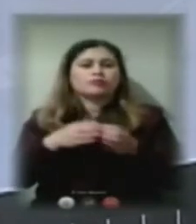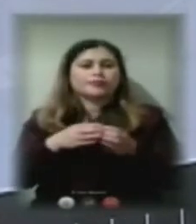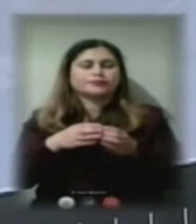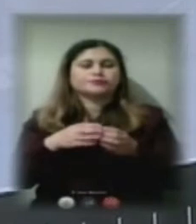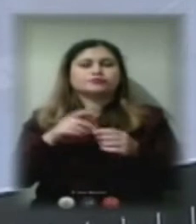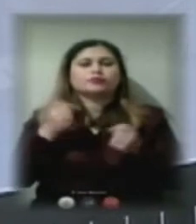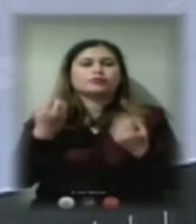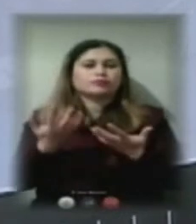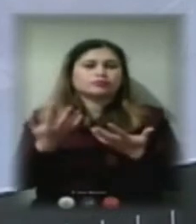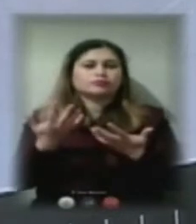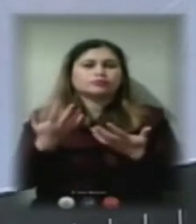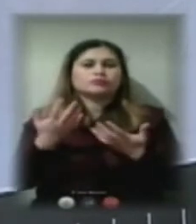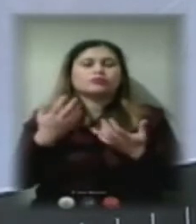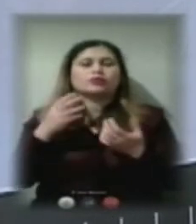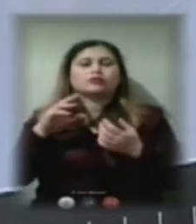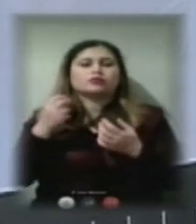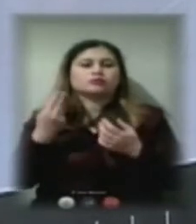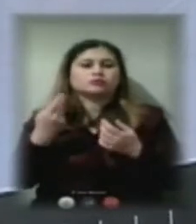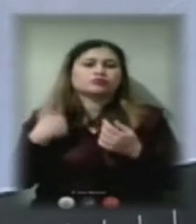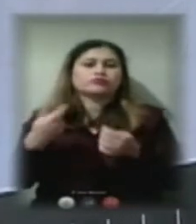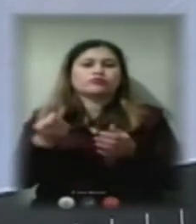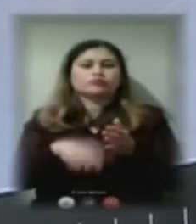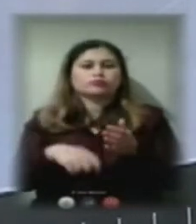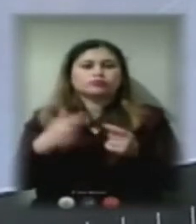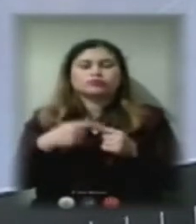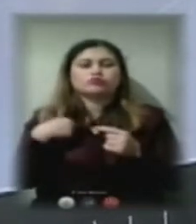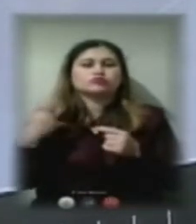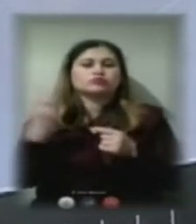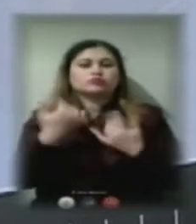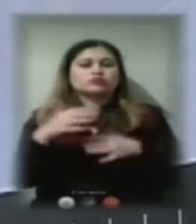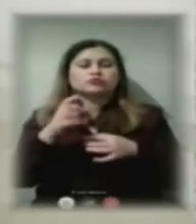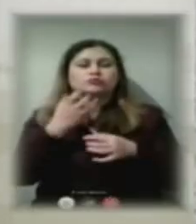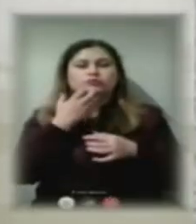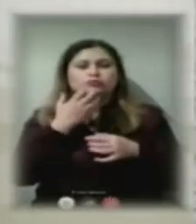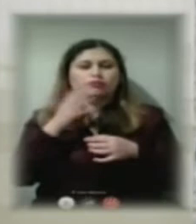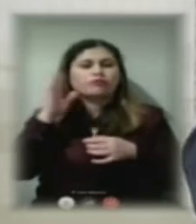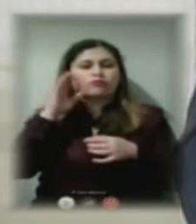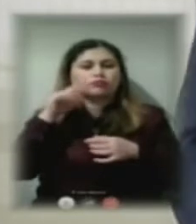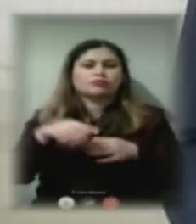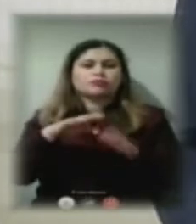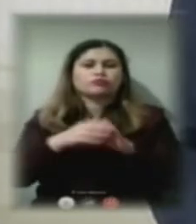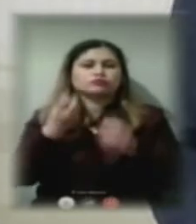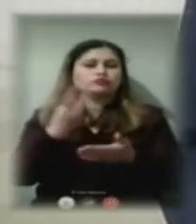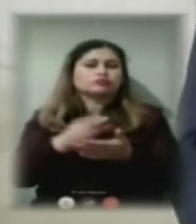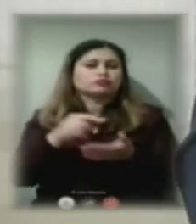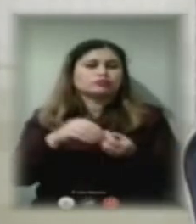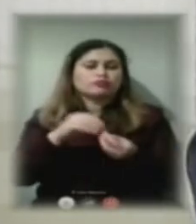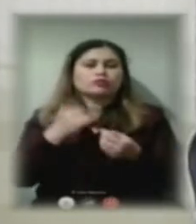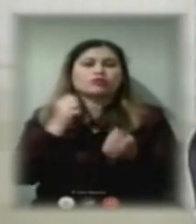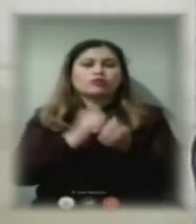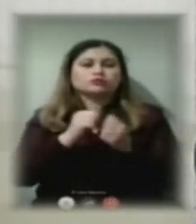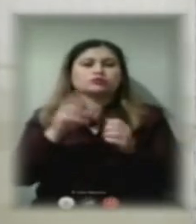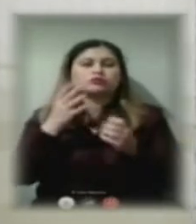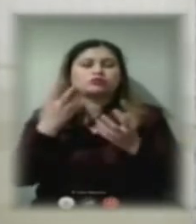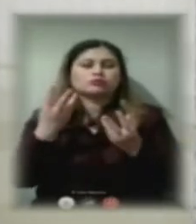звернулася до ТЕЦ і нас відключили. Вже тиждень ми без тепла, воду з підвалу досі не відкачали. Кожного дня ми чуємо обіцянки, але результатів немає.